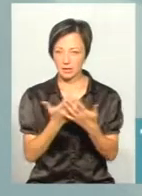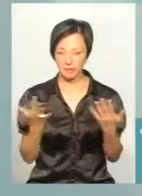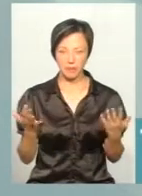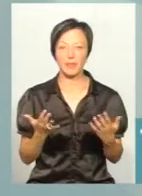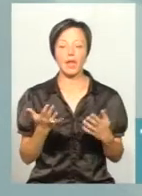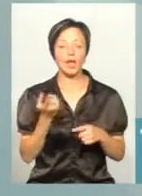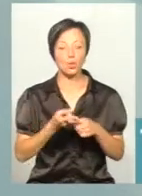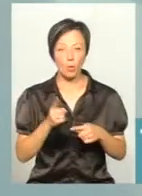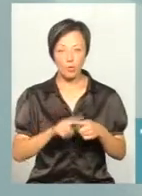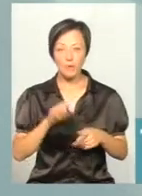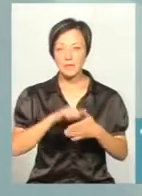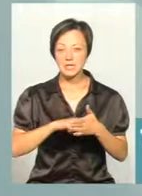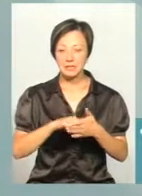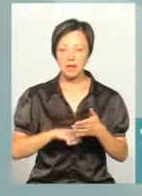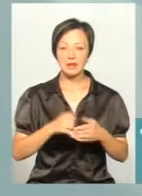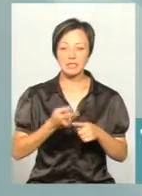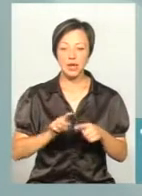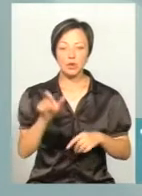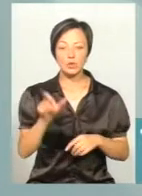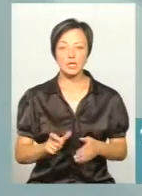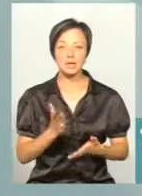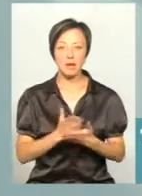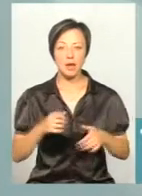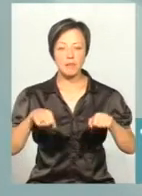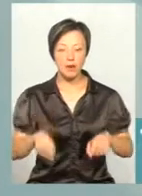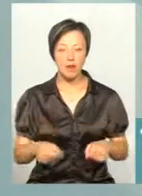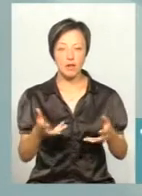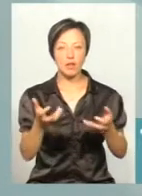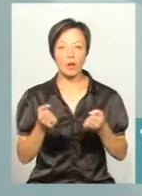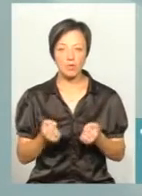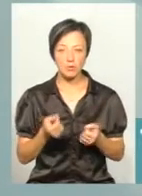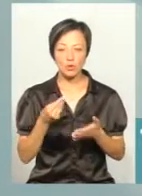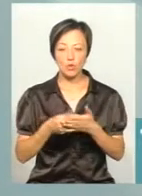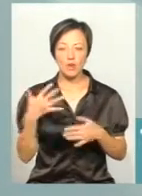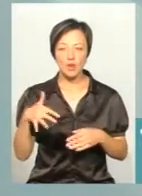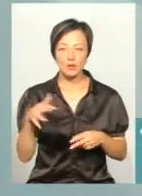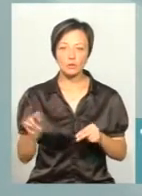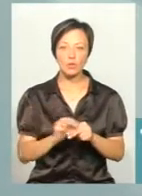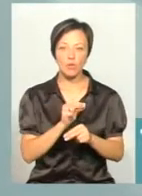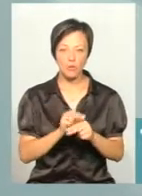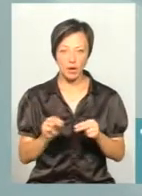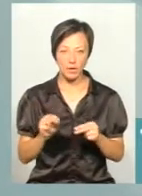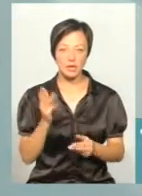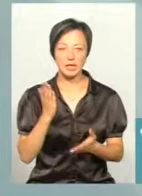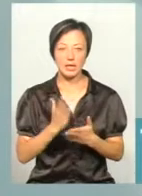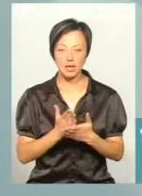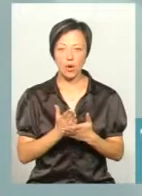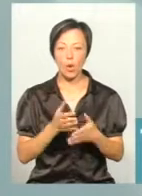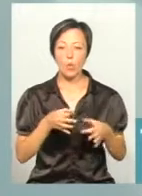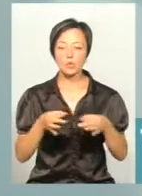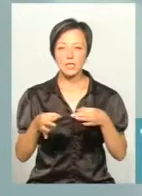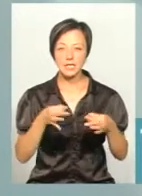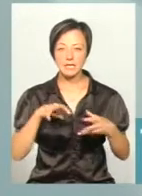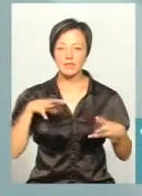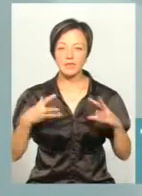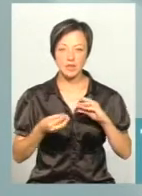підставою, що ця людина має право на отримання дороговартісного лікування, є консультаційний